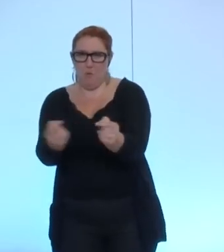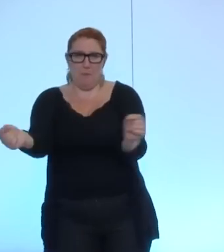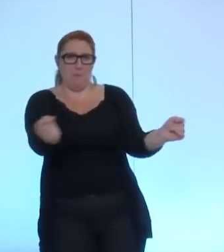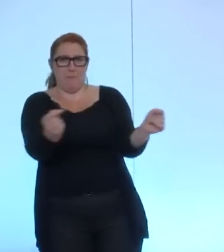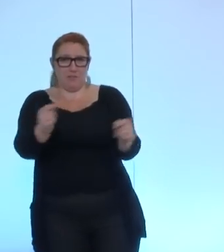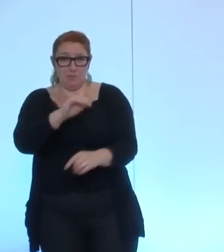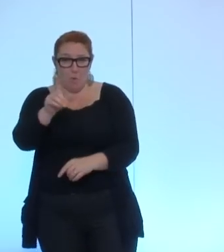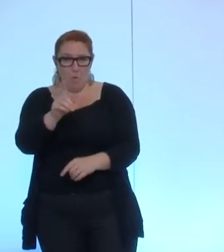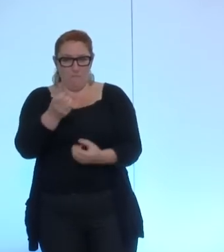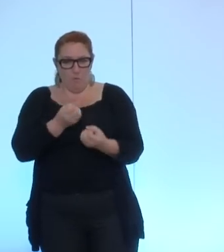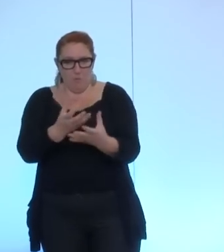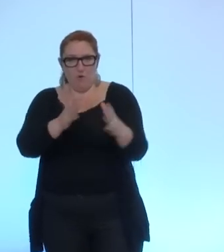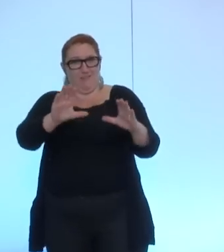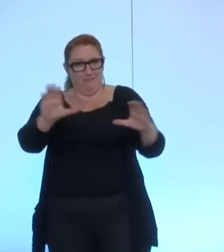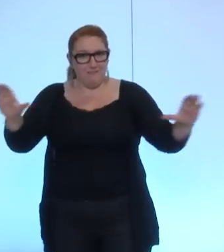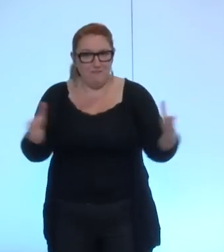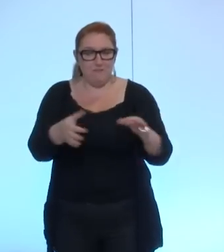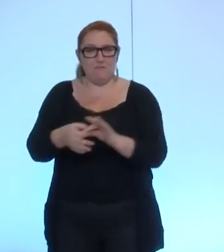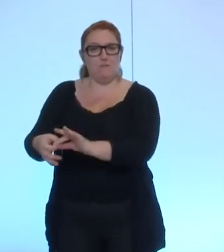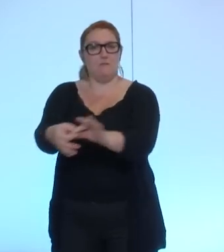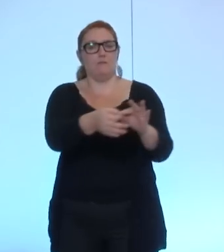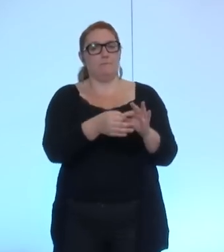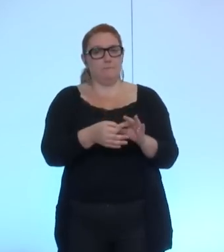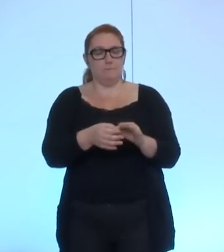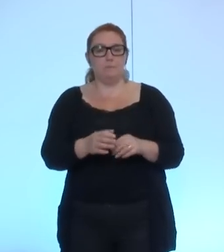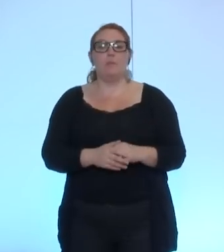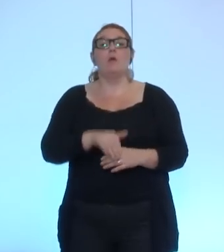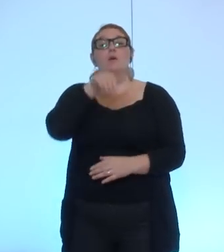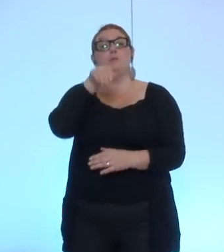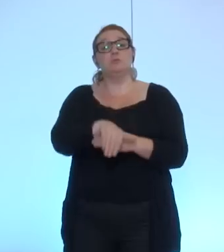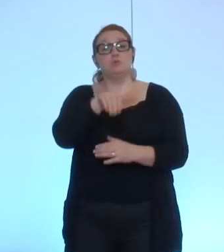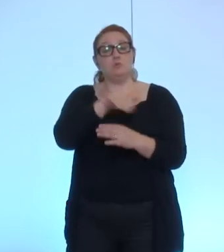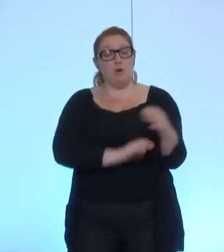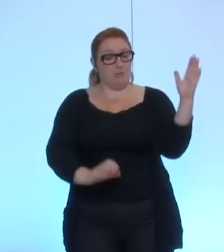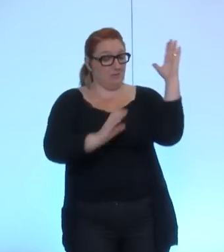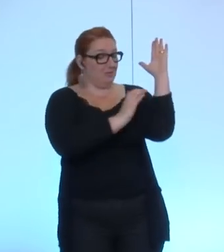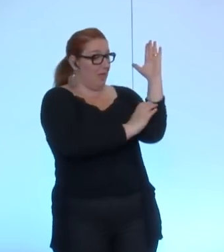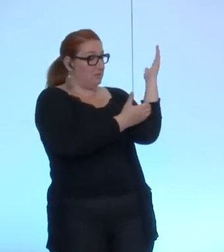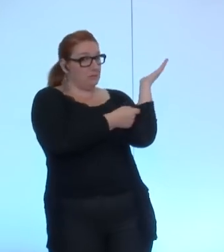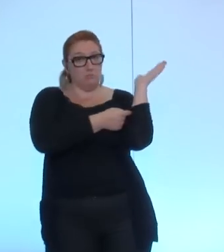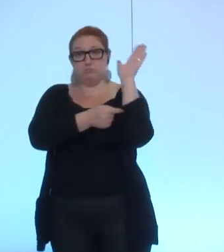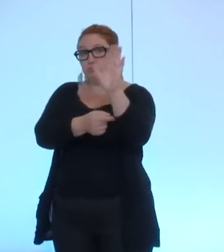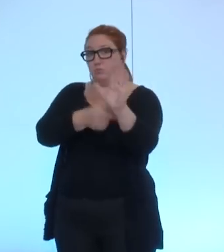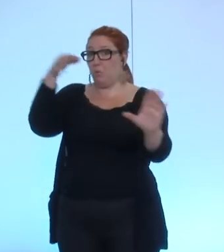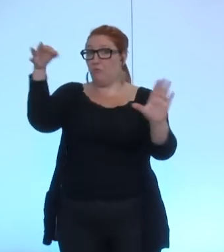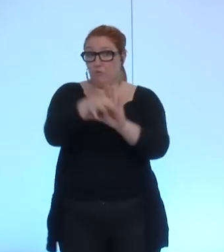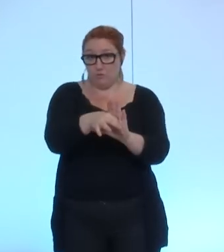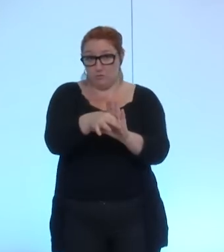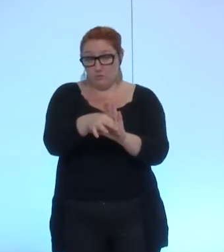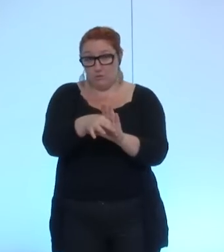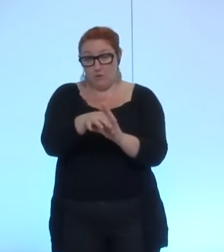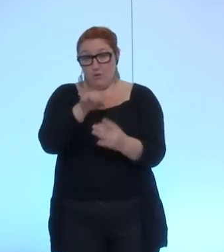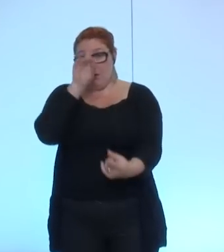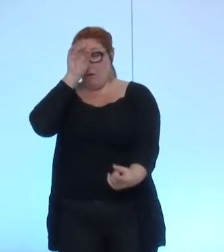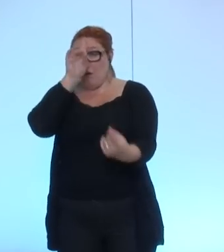si le texte qui est soumis au vote ce soir a seulement pour objet c'est le